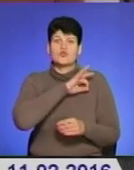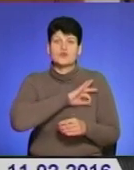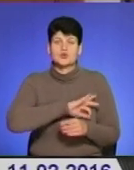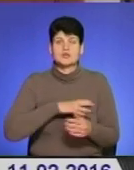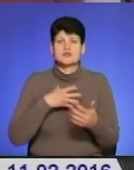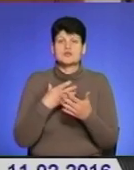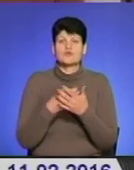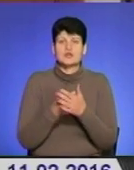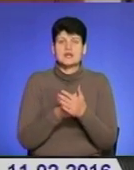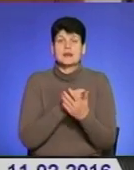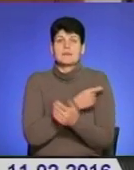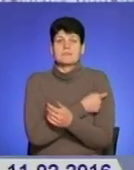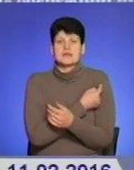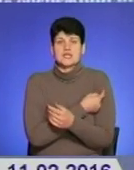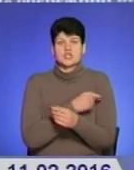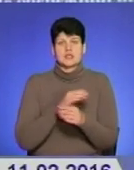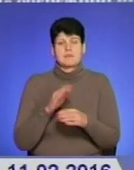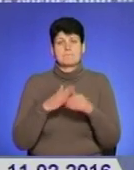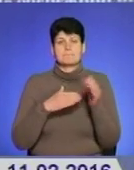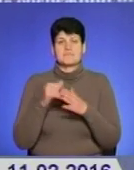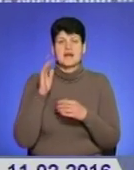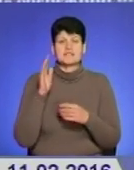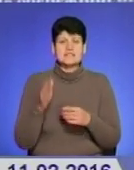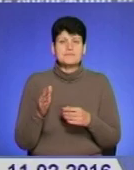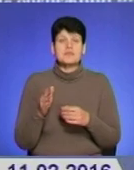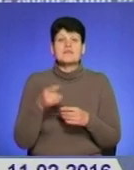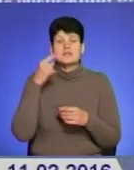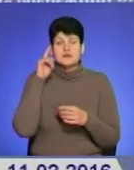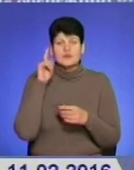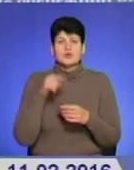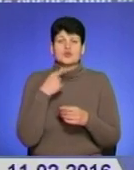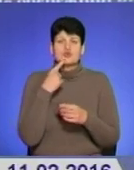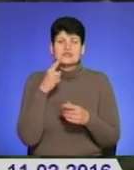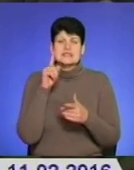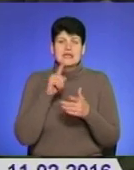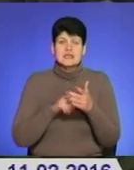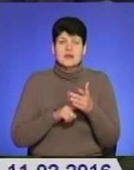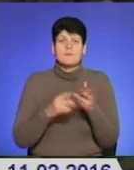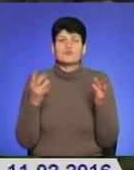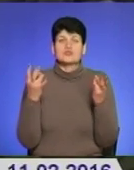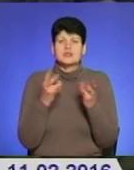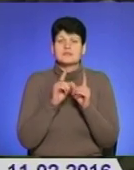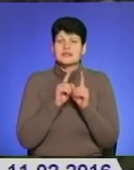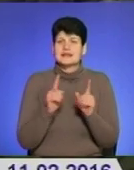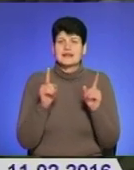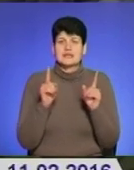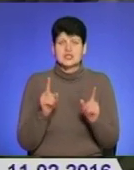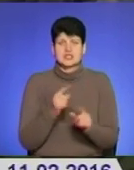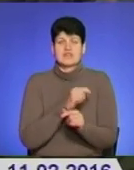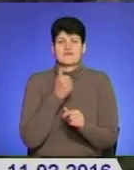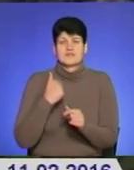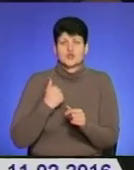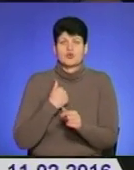військово-медичній практиці. Юрій Щирба переконаний, що знання з тактичної медицини потрібні не лише військовим медикам.